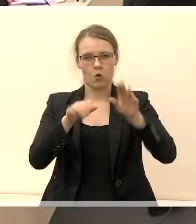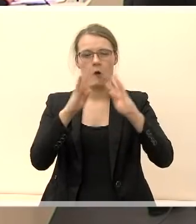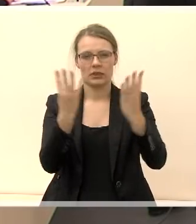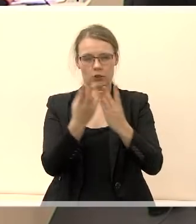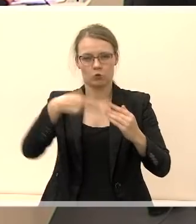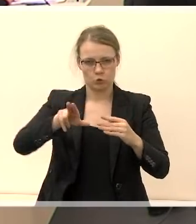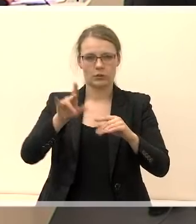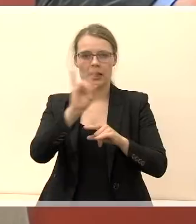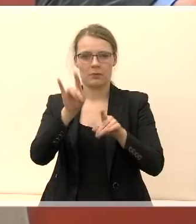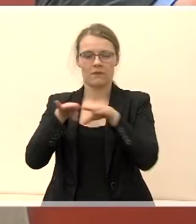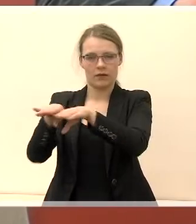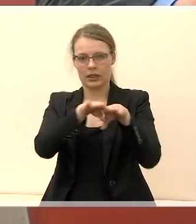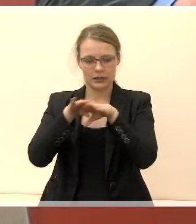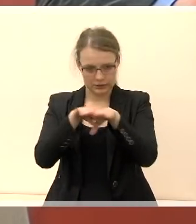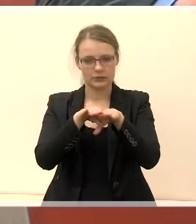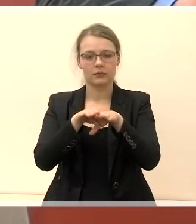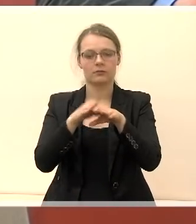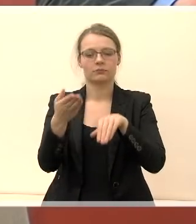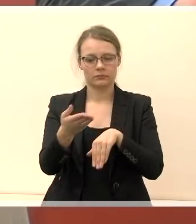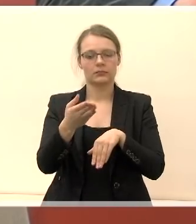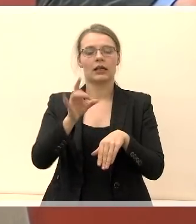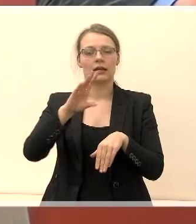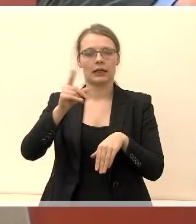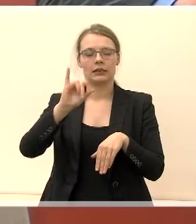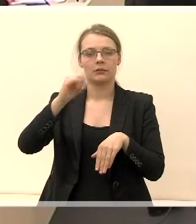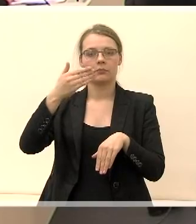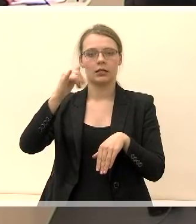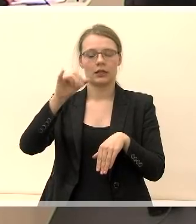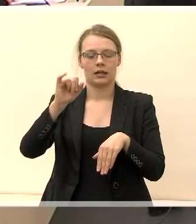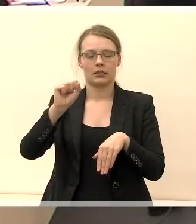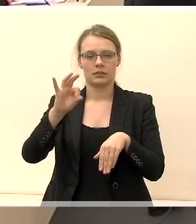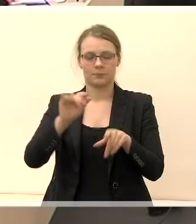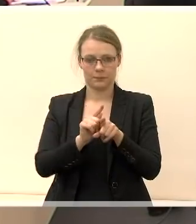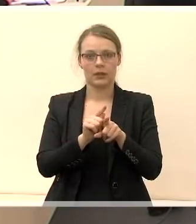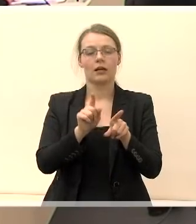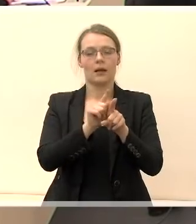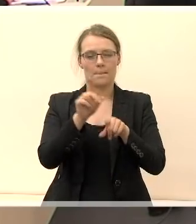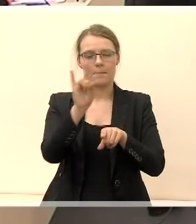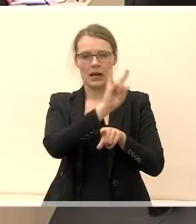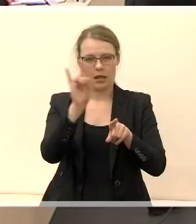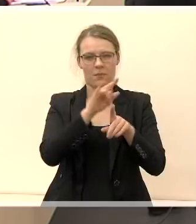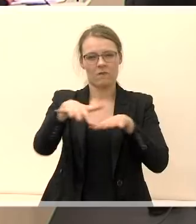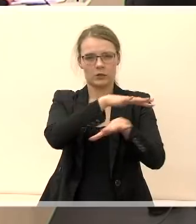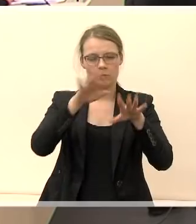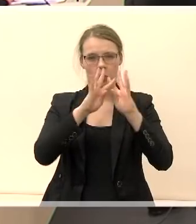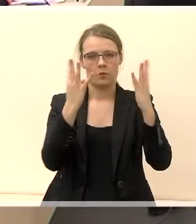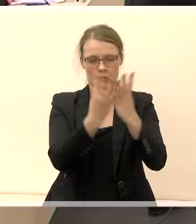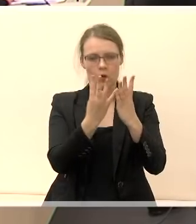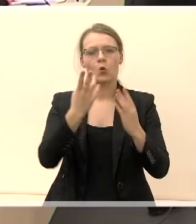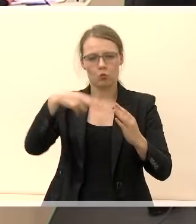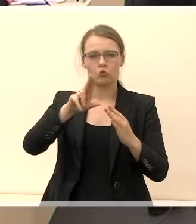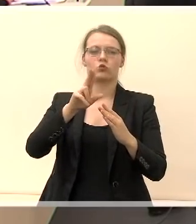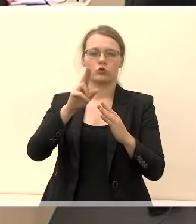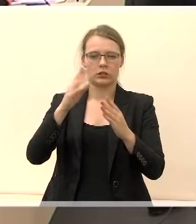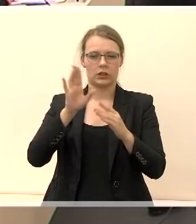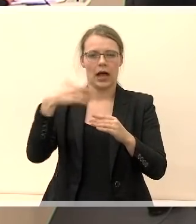ir sąrašo lyderis Gediminas Akelaitis. Ir Marijampolės visuomeninis rinkimų komitetas už geresnę ateitį Marijampolėje